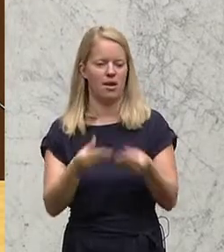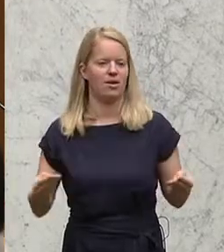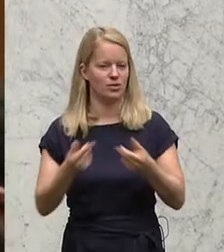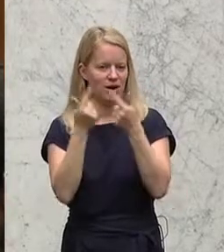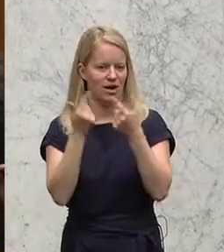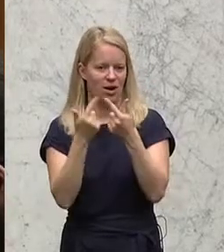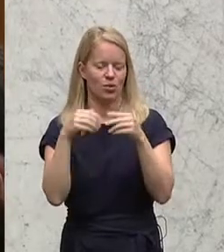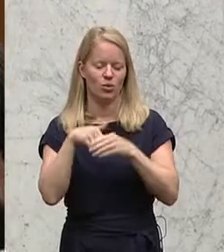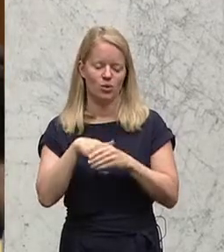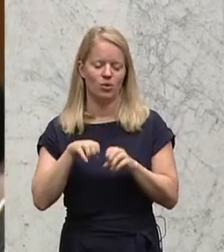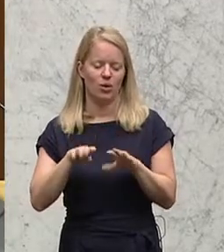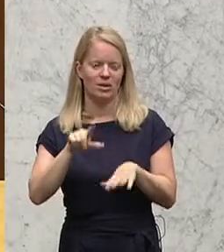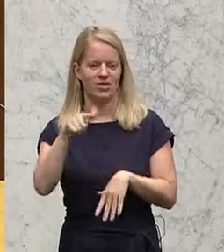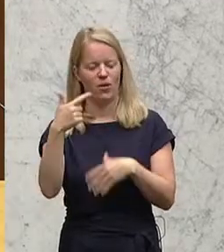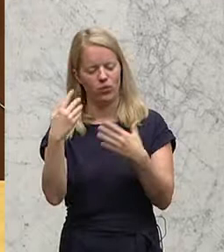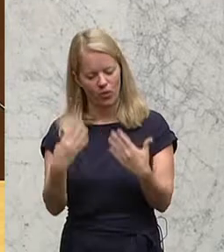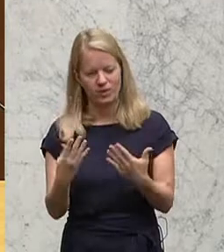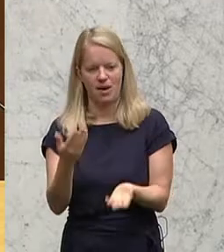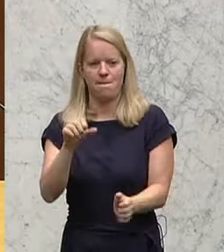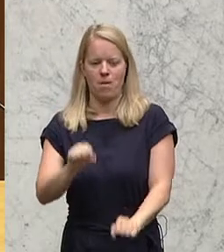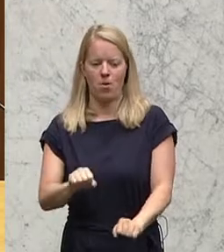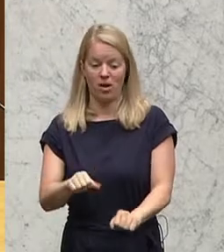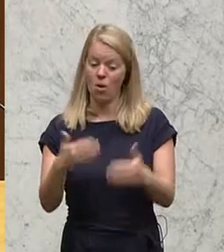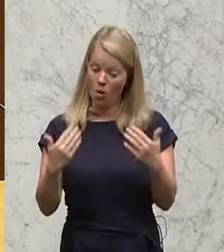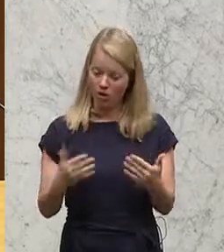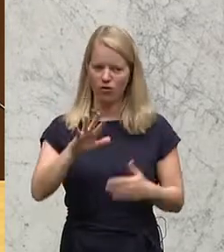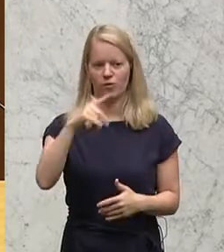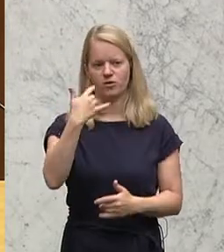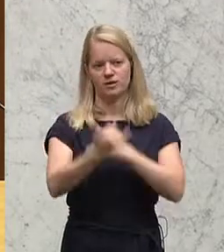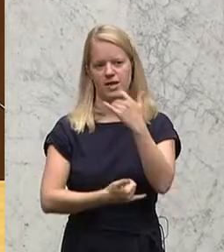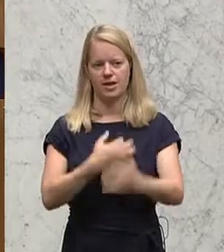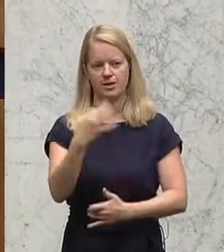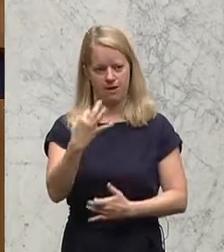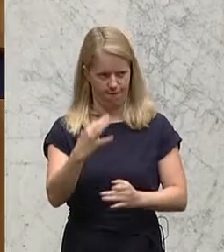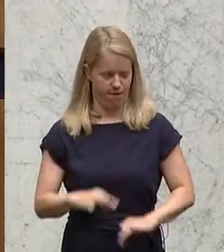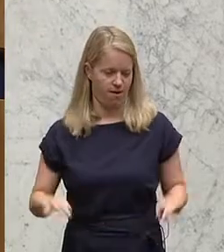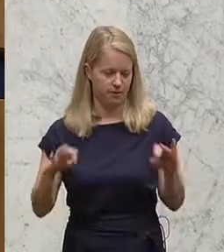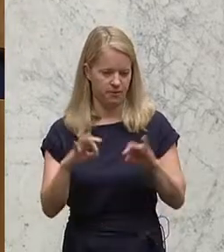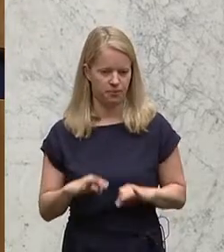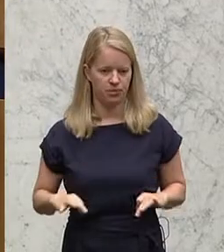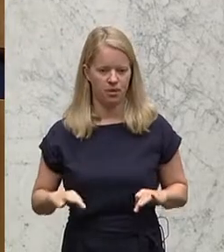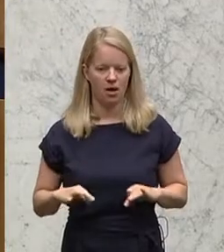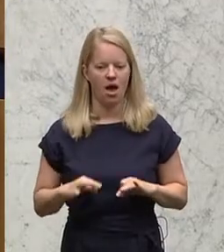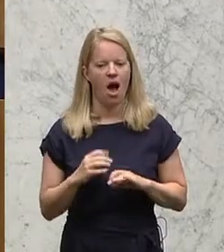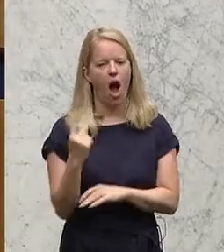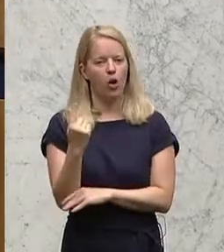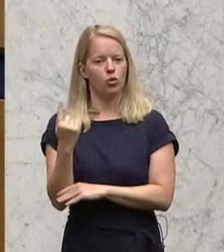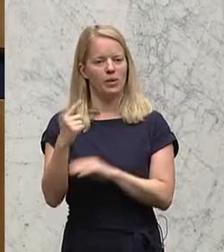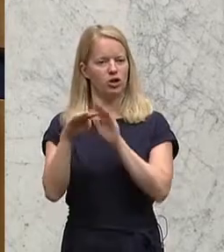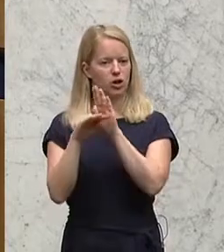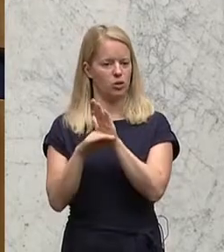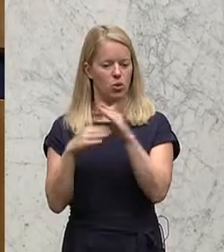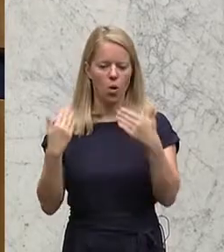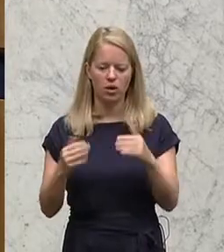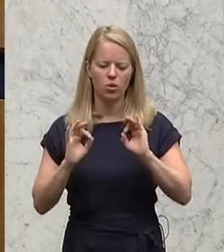möglich wurde, deren 25. Jahrestag wir heute feiern. Und das Autonomiestatut ist heute eine solide Basis,